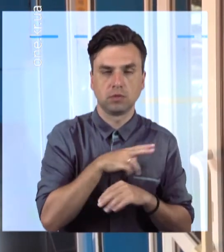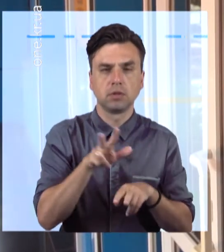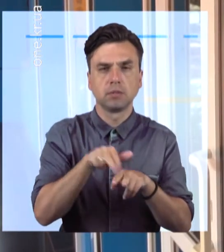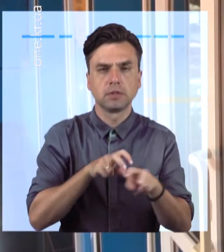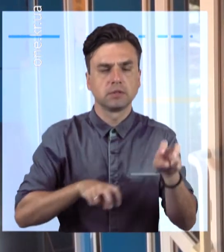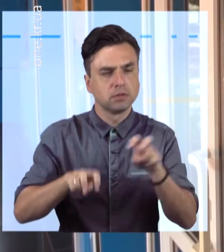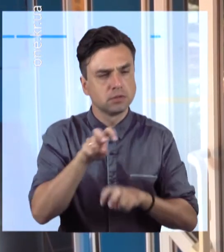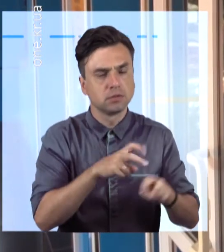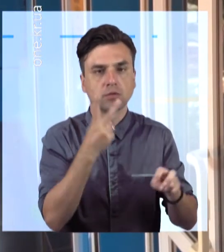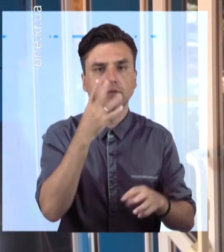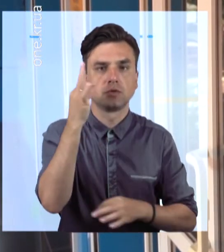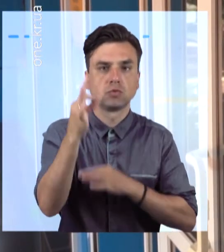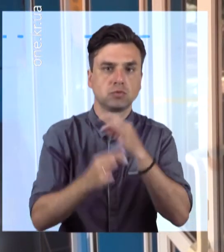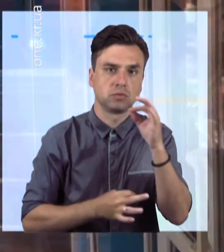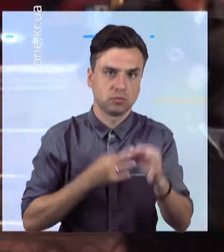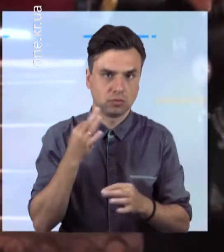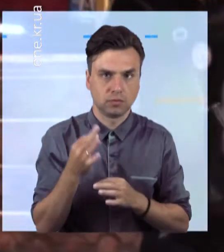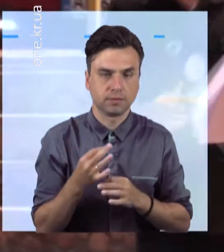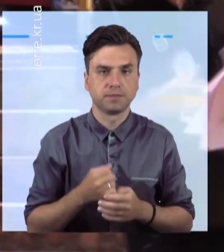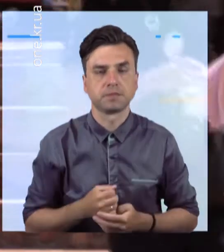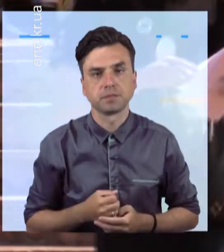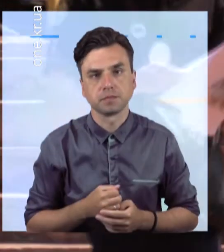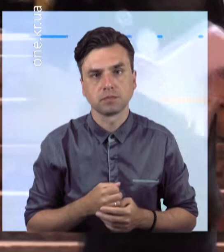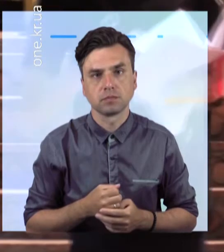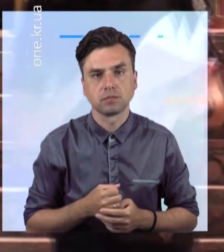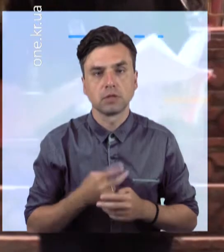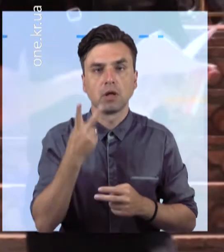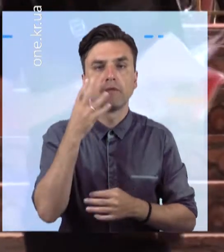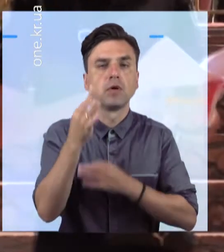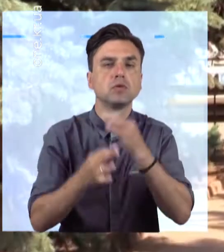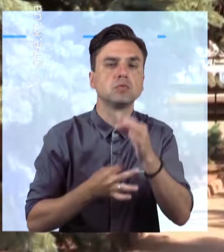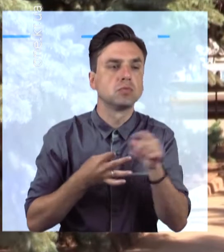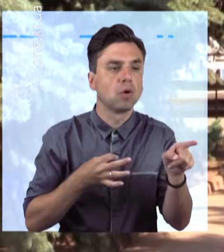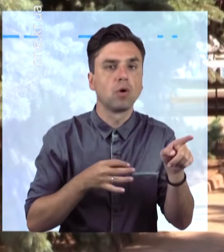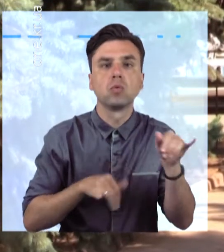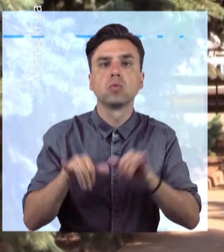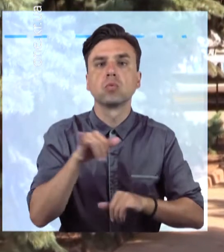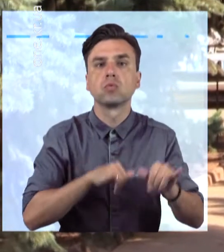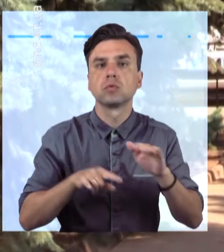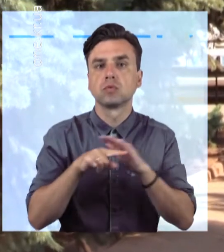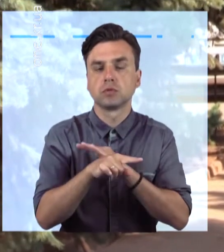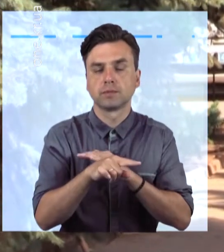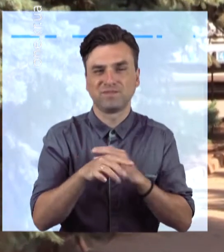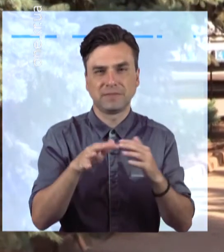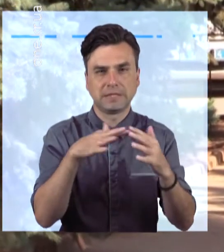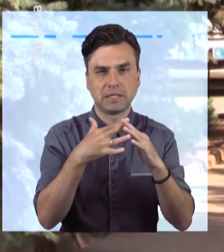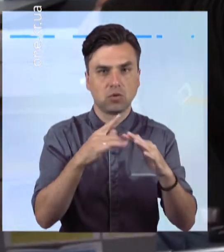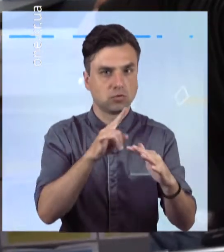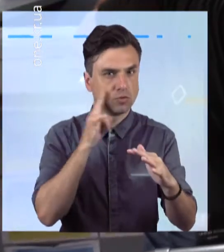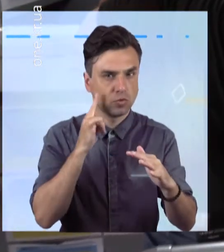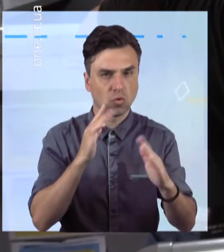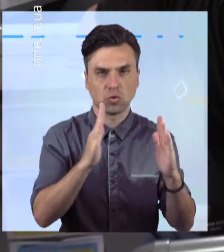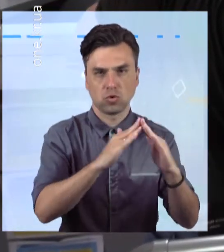вдалося через дві доби після спойного ним злочину. Увесь цей час він переховувався в одному з приватних будинків села